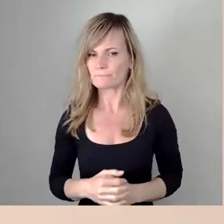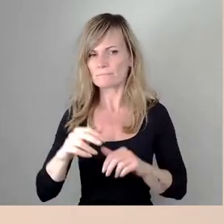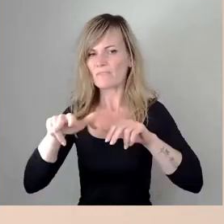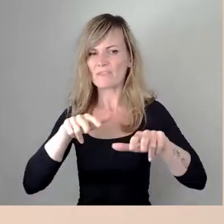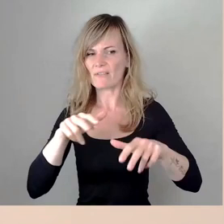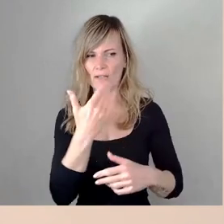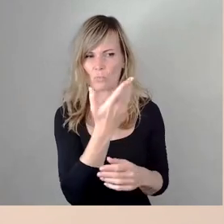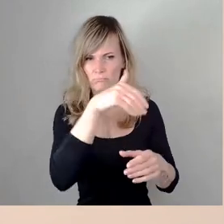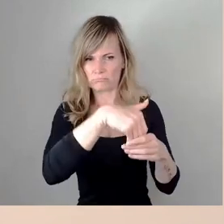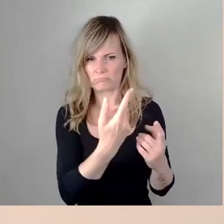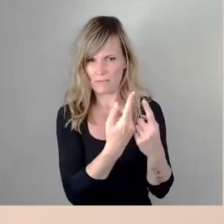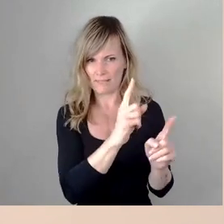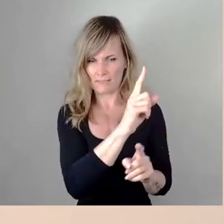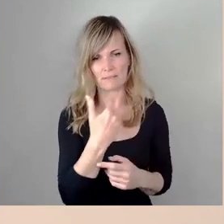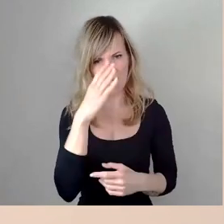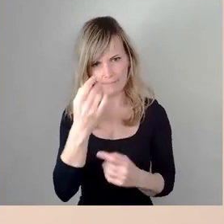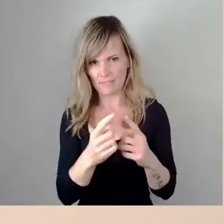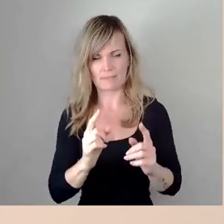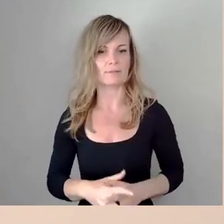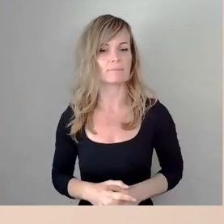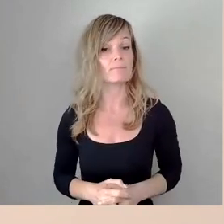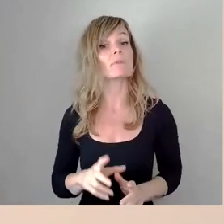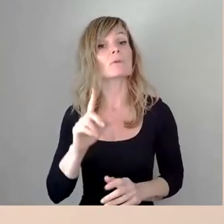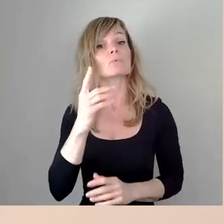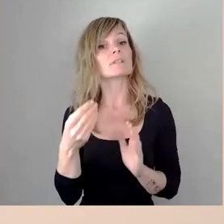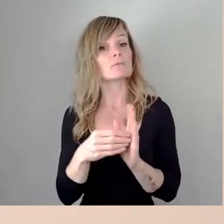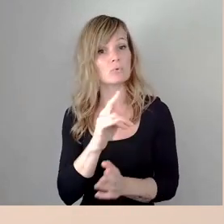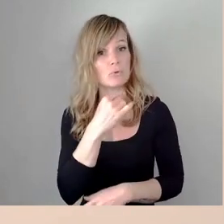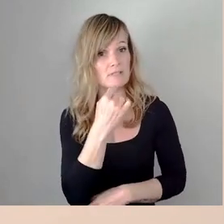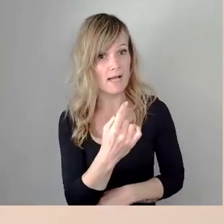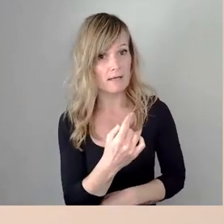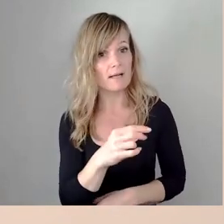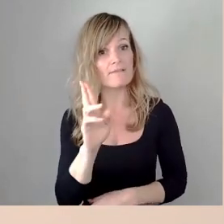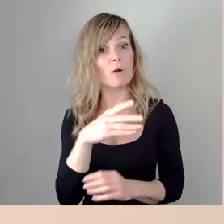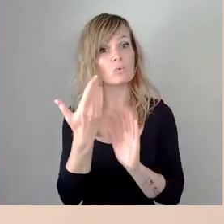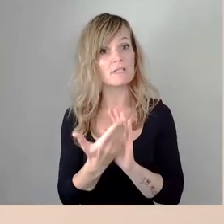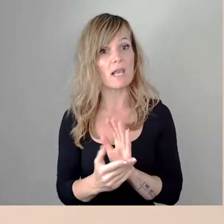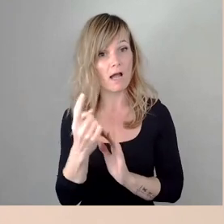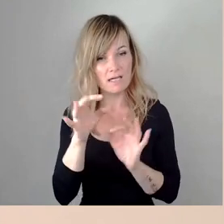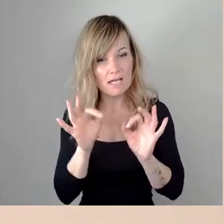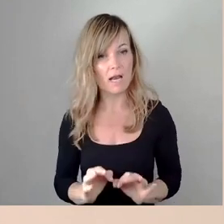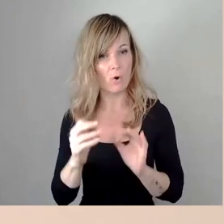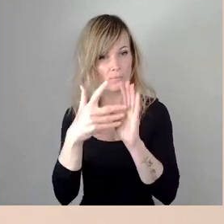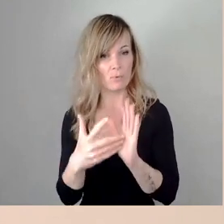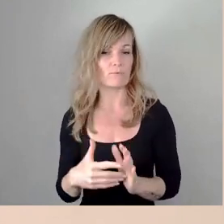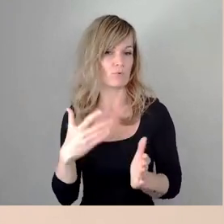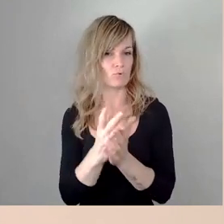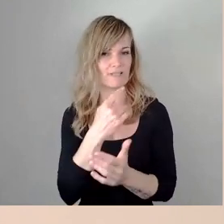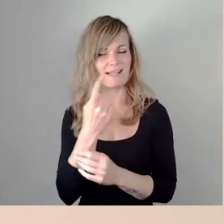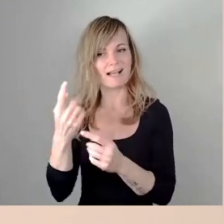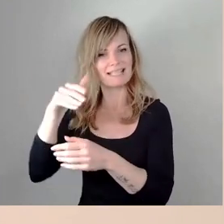Absicht die dahinter steht und im Übrigen will ich auch nochmal sagen wer die Unterlagen sich angeschaut hat wie gesagt es ging schon eine andere Vorlage